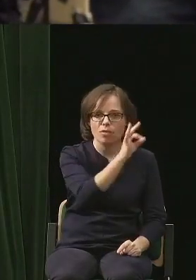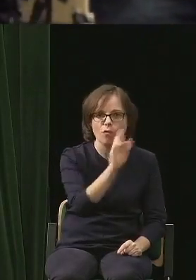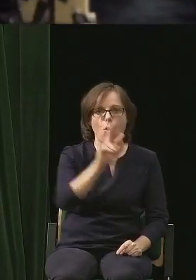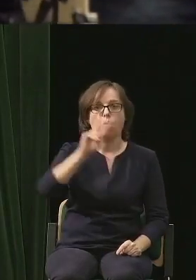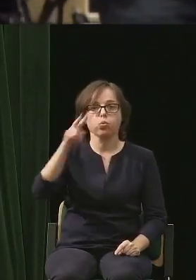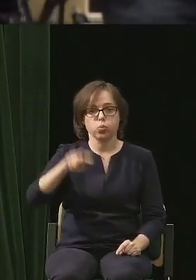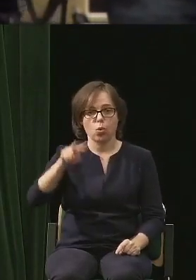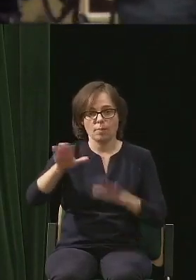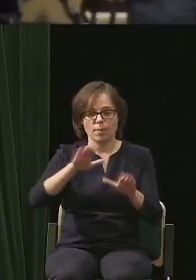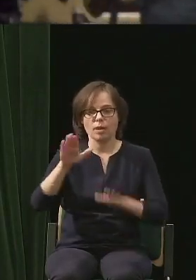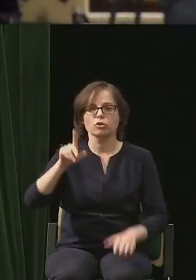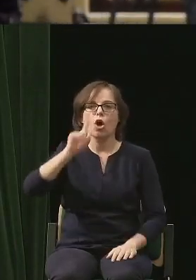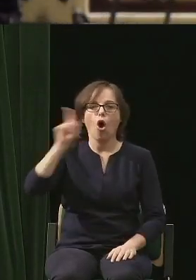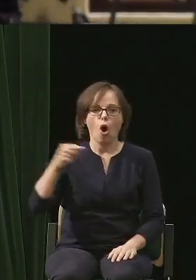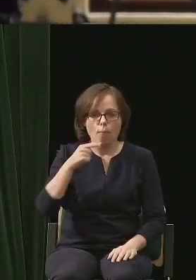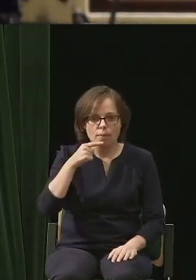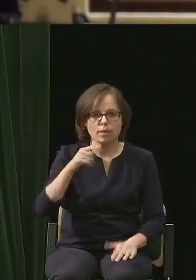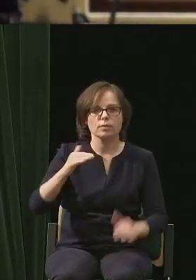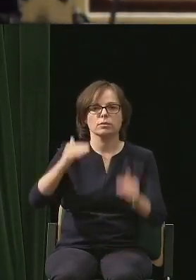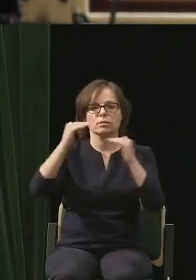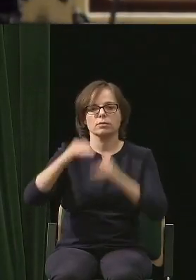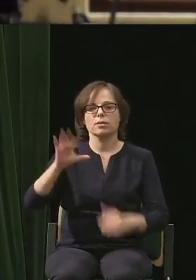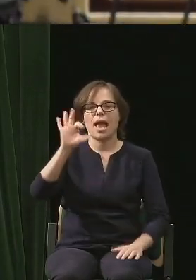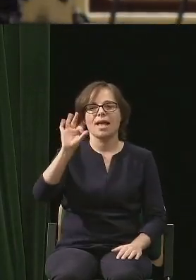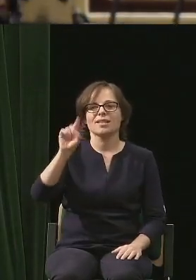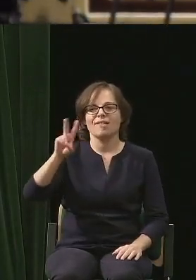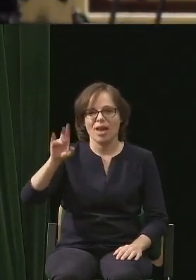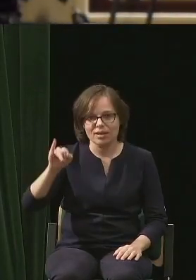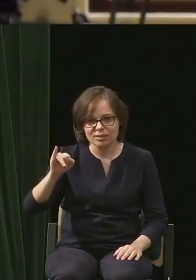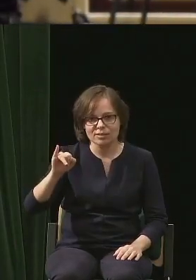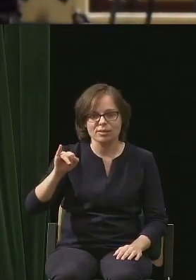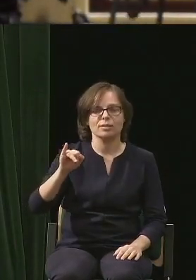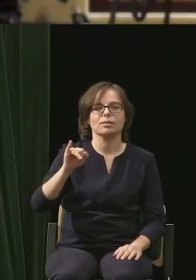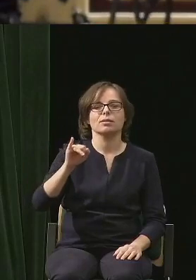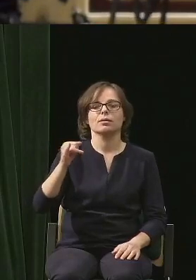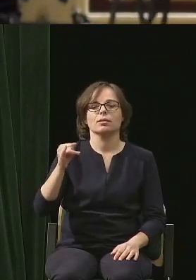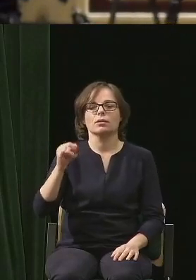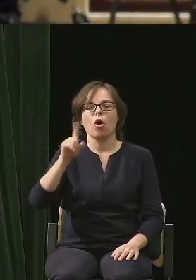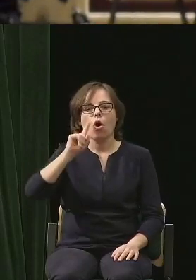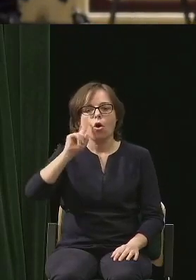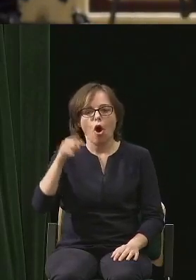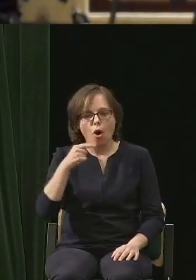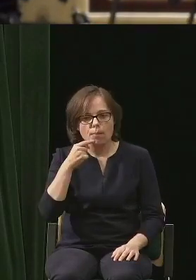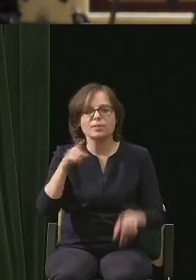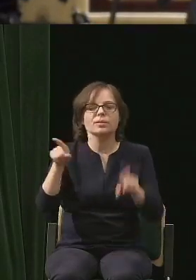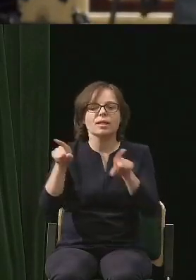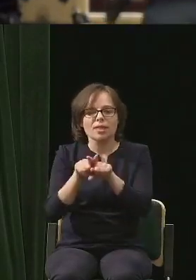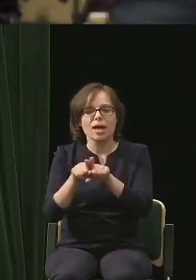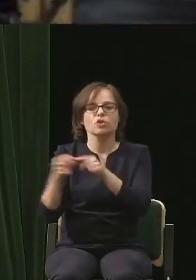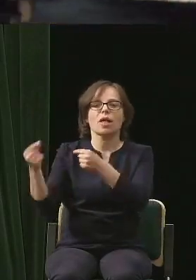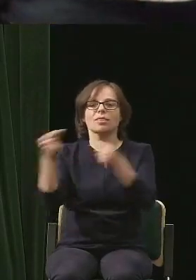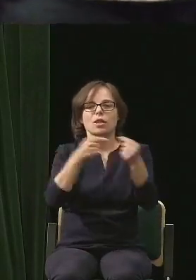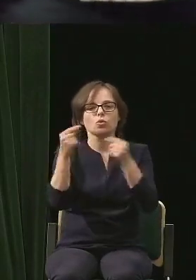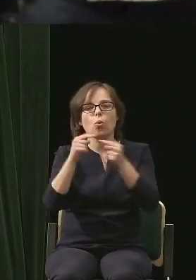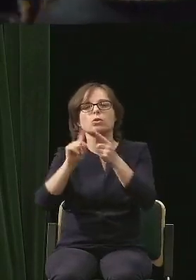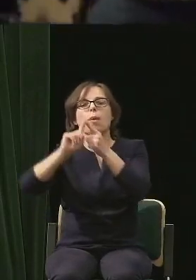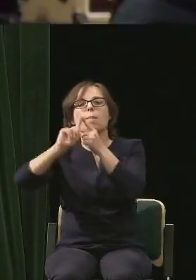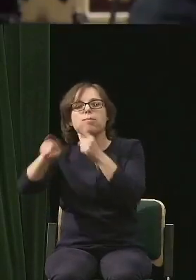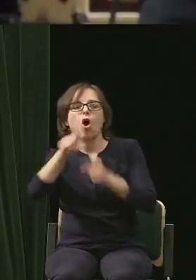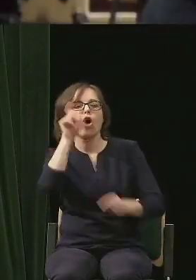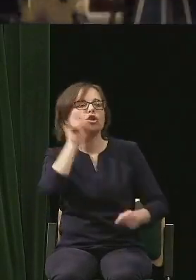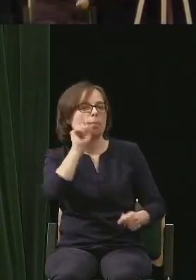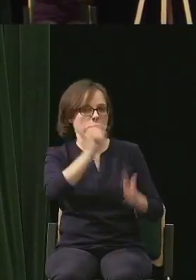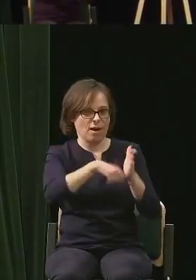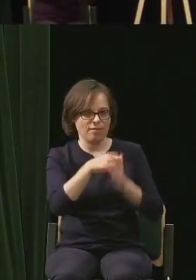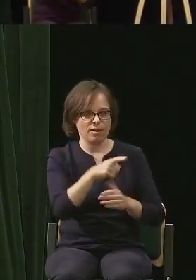komiks, pierwszy Seberski, pierwszy komiks i dyskusja po szpiegu, tak mi napisał pan od IT. Proszę Państwa,